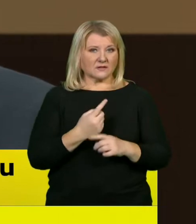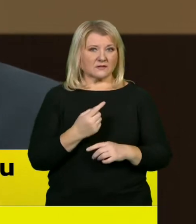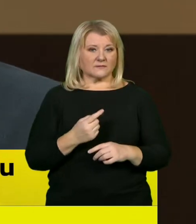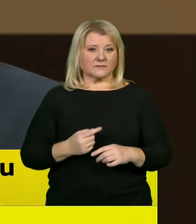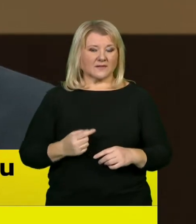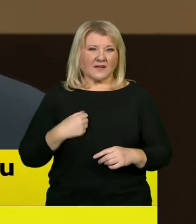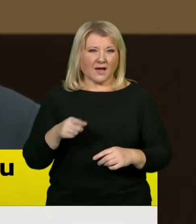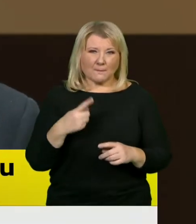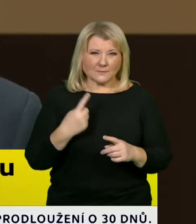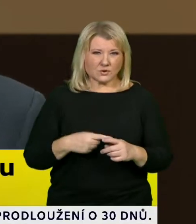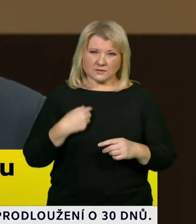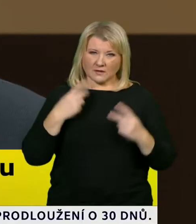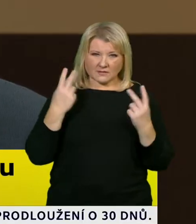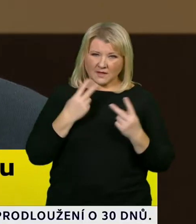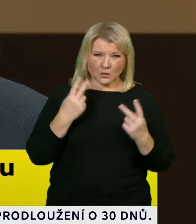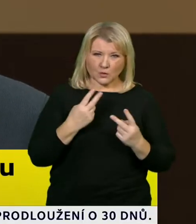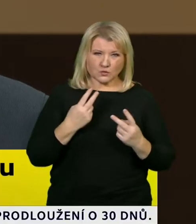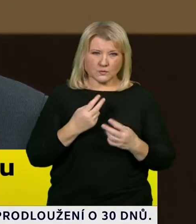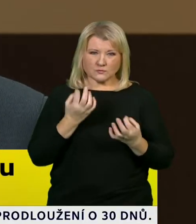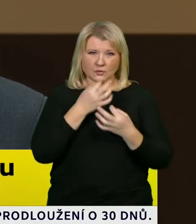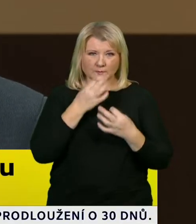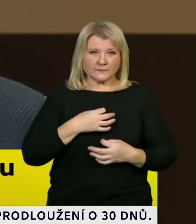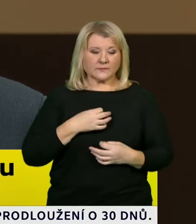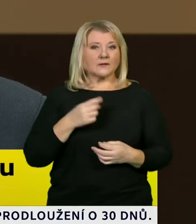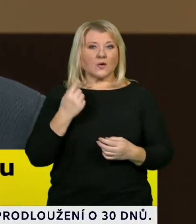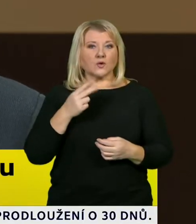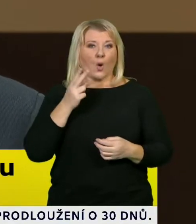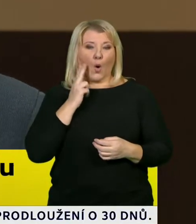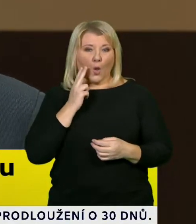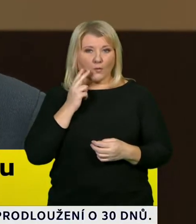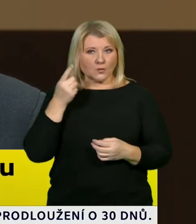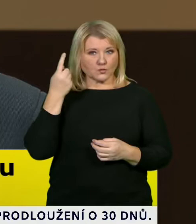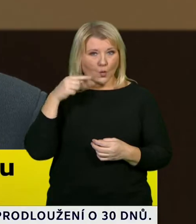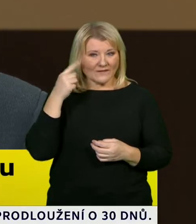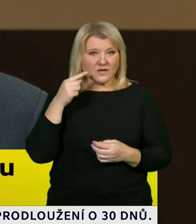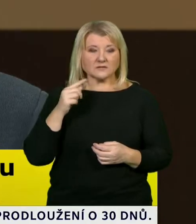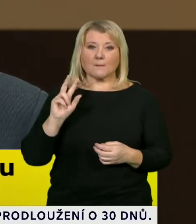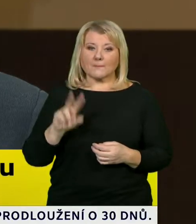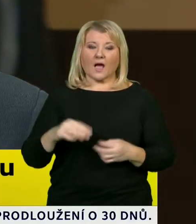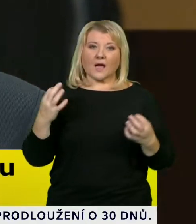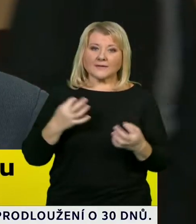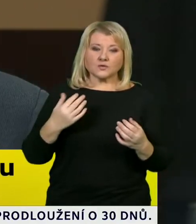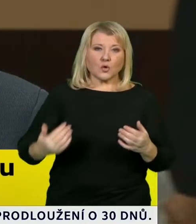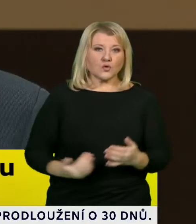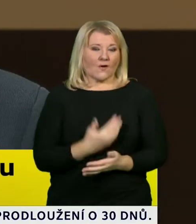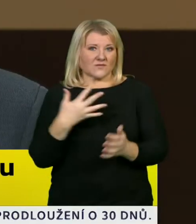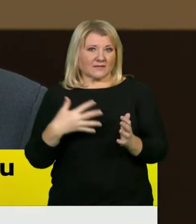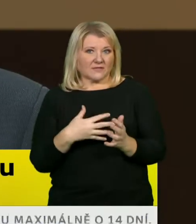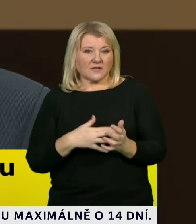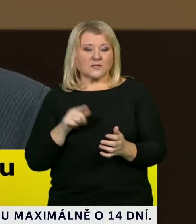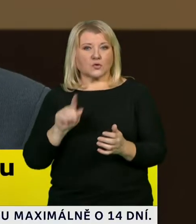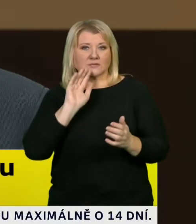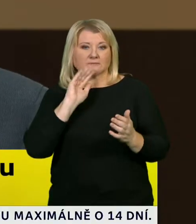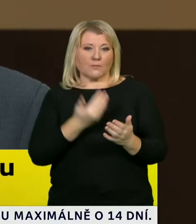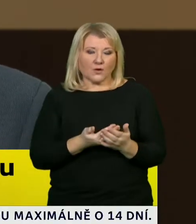úplně nerozuměl vaši otázce, o jaké testy. Olmoucká univerzita má nějaké nové testy, které jsou dany spolehlivější a rychlejší než